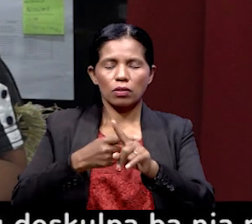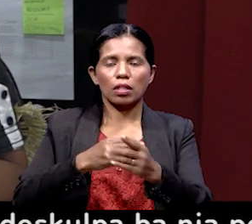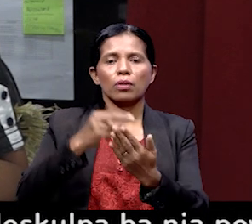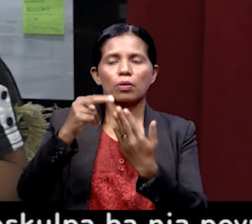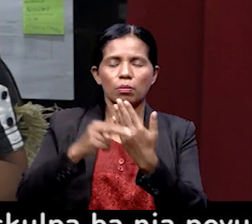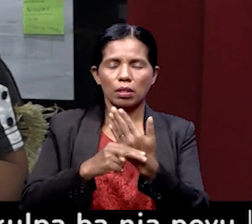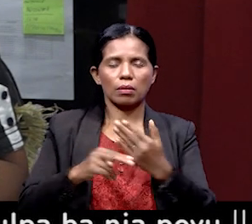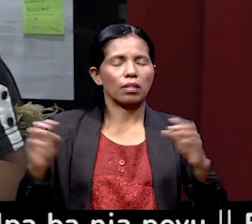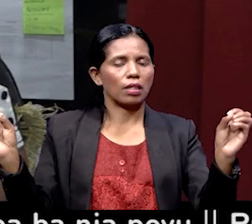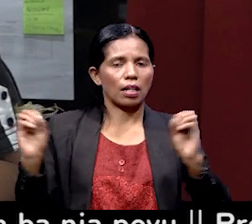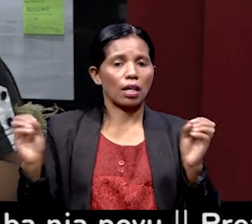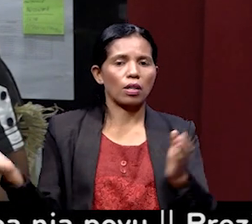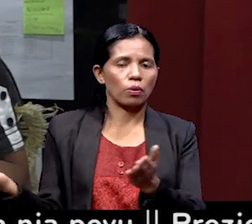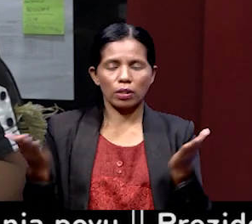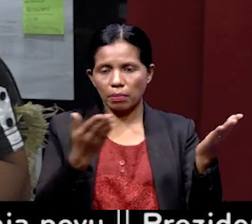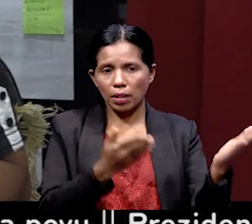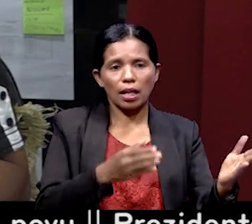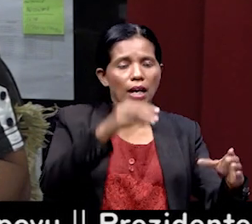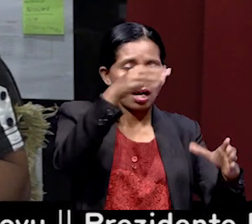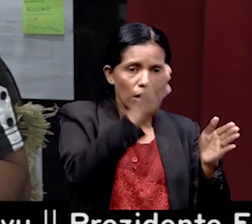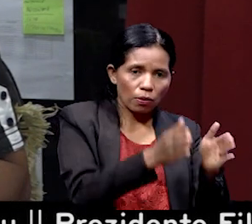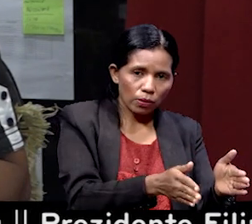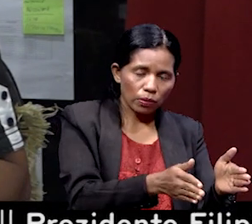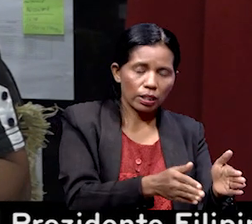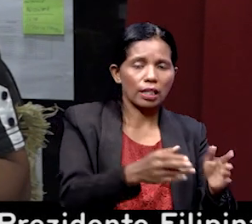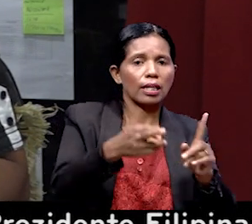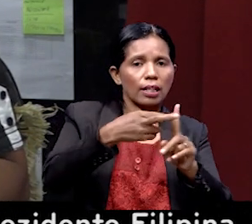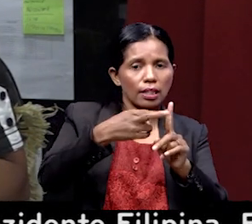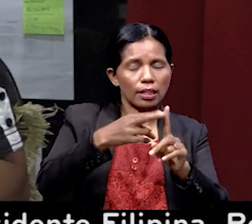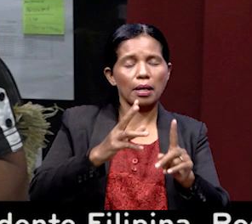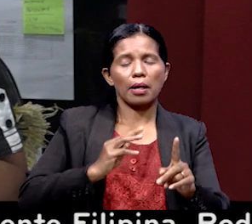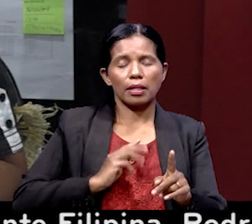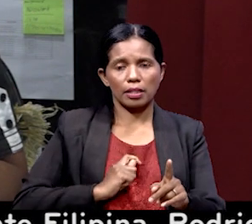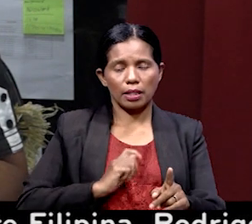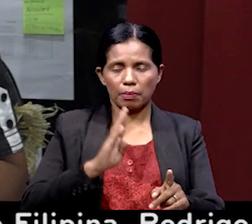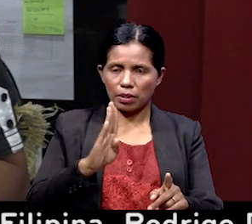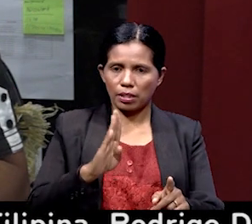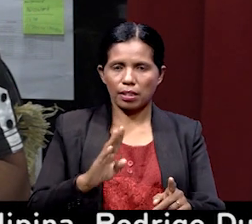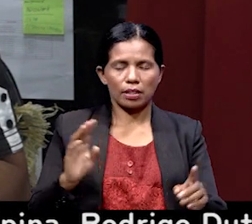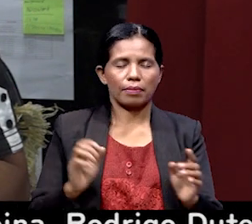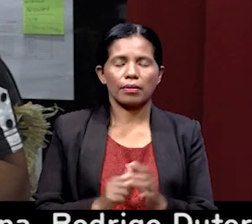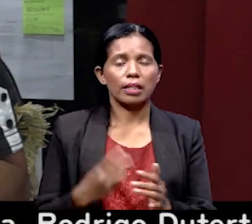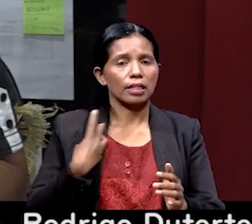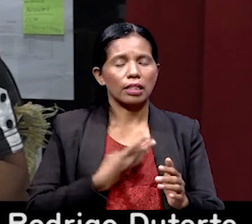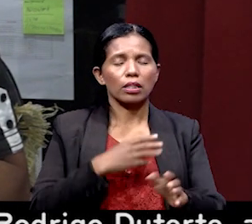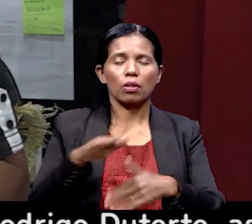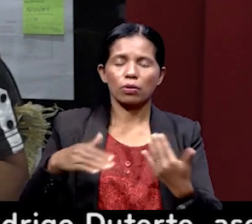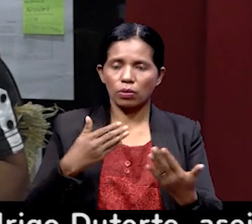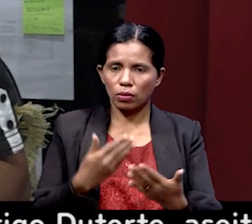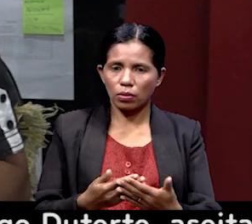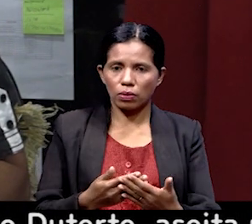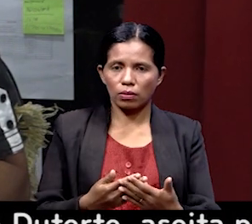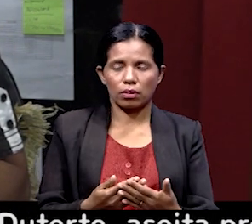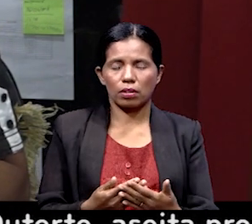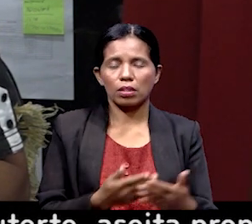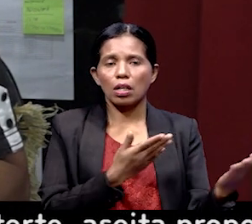Semiteru Bekusi Ia Semiteru Semiteru Serbius Ia Dilaran Na Ita Hotu Seitaka